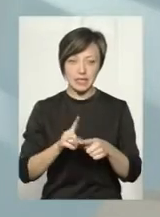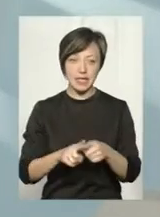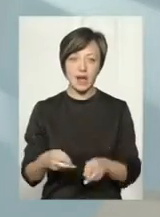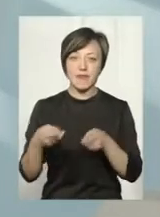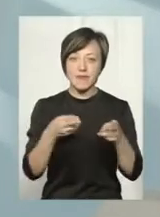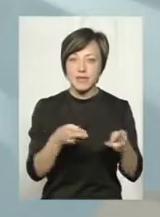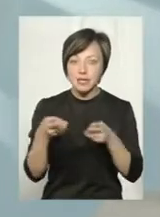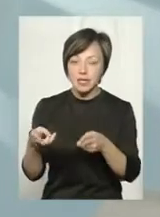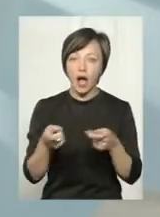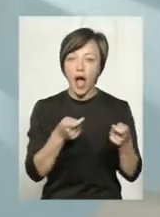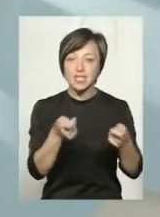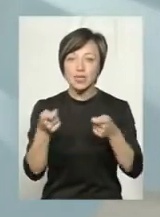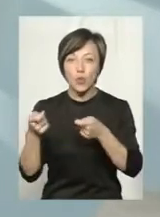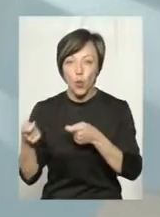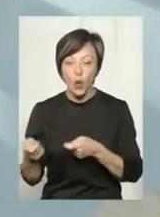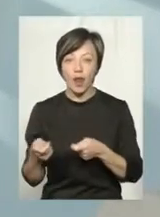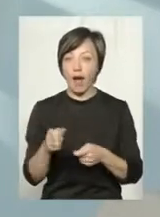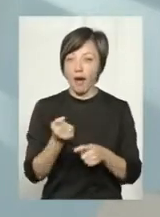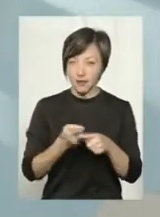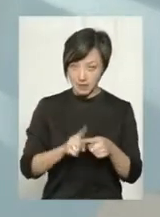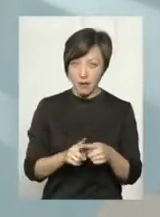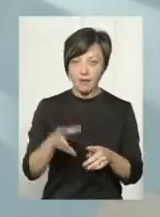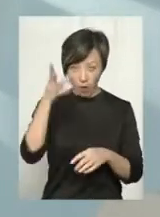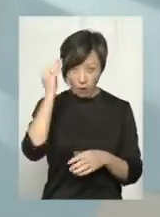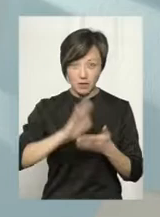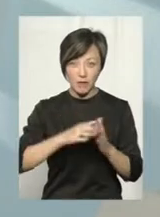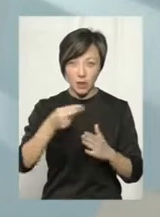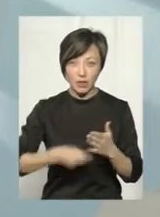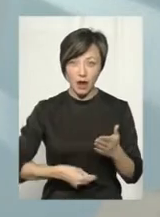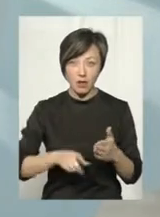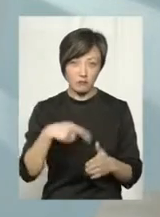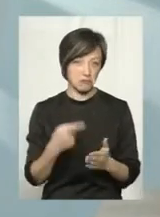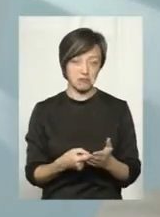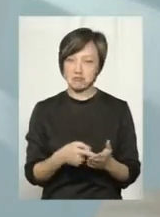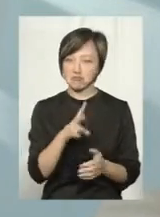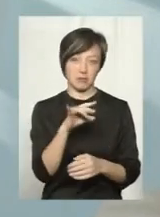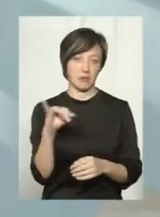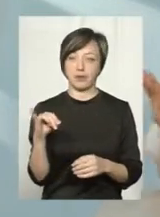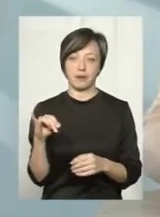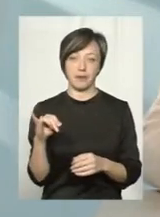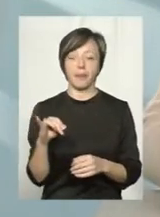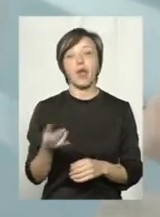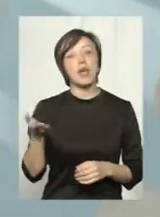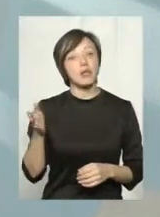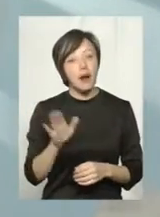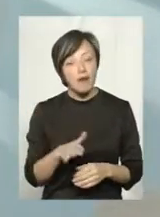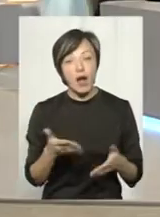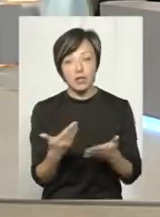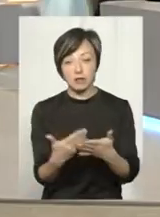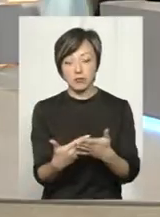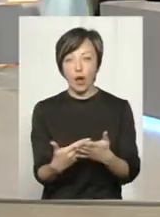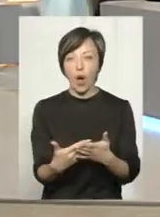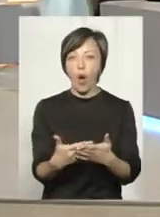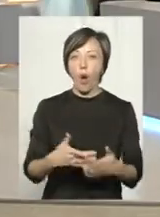гастролі і так далі. А це враховано в контракті? Звичайно, ні. Давайте візьмемо